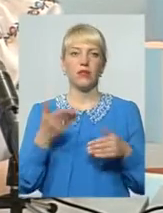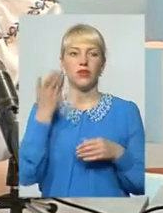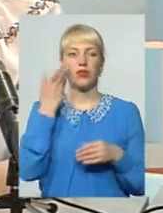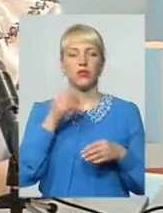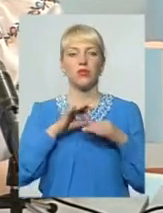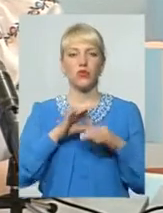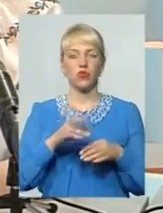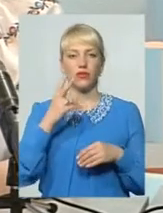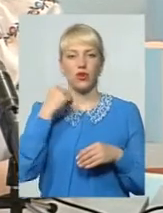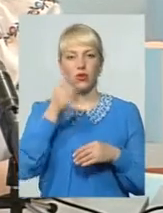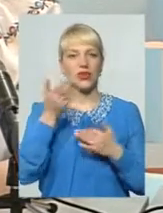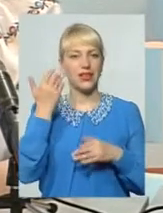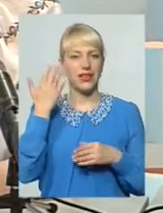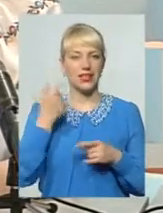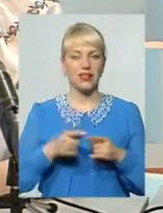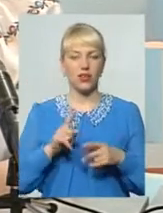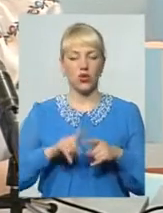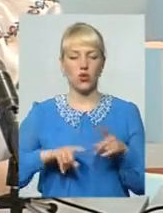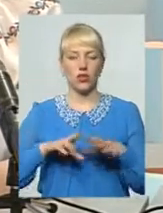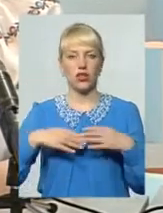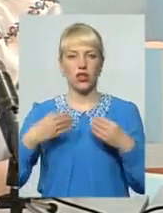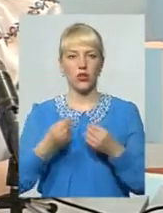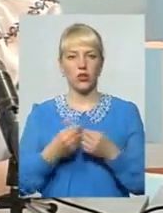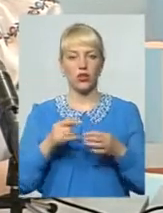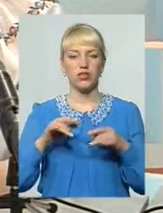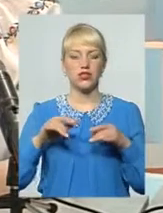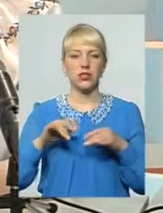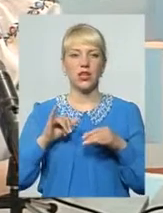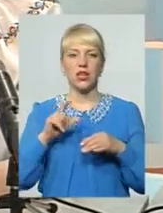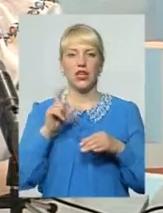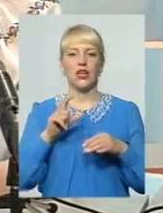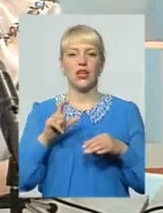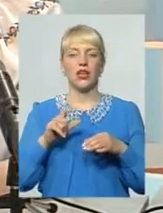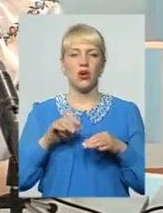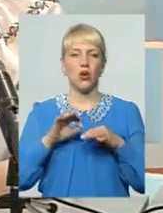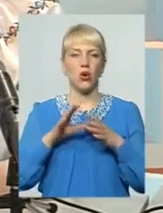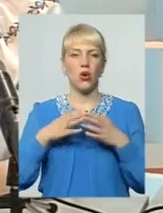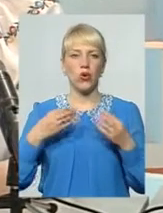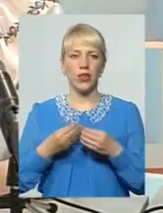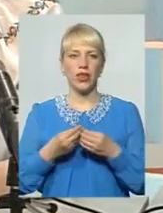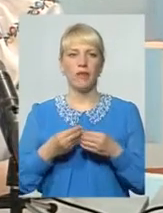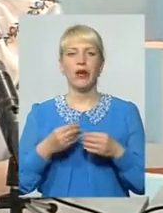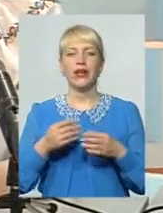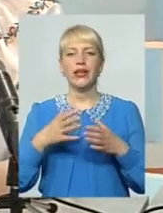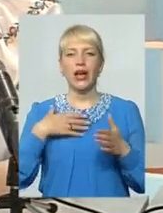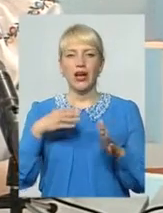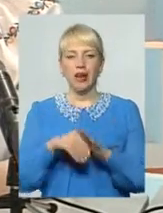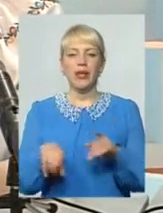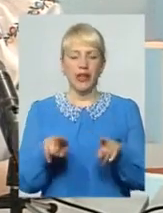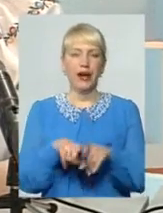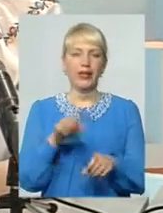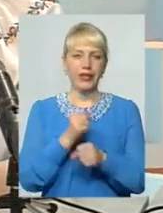проводили два роки назад Родинне коло з родинами загиблих То ми, власне, таким чином і діяли